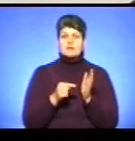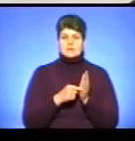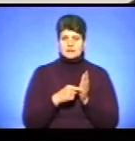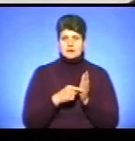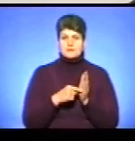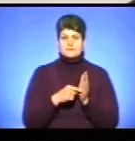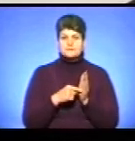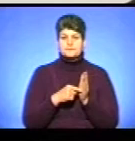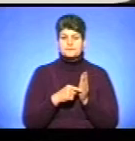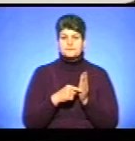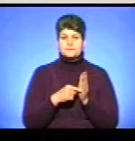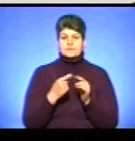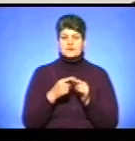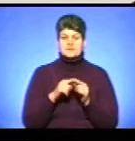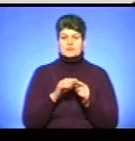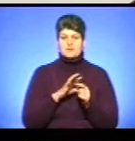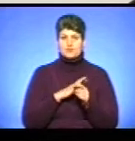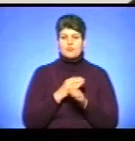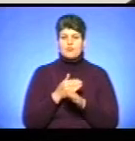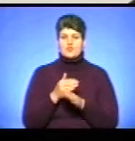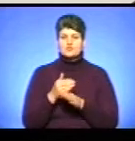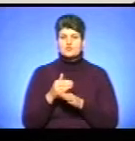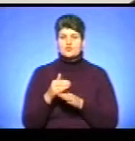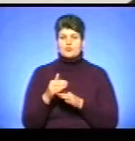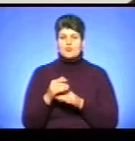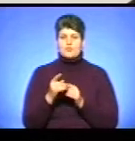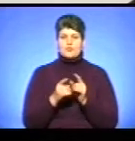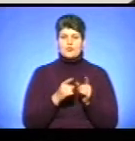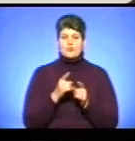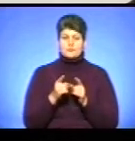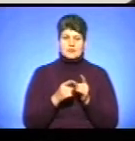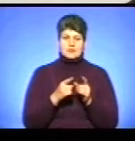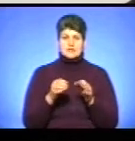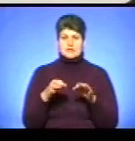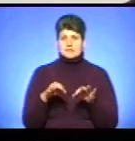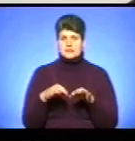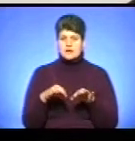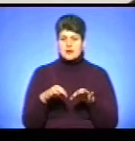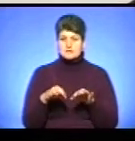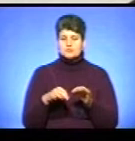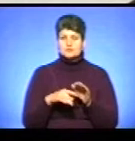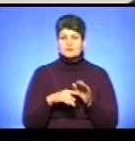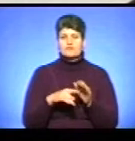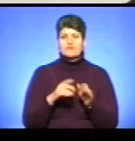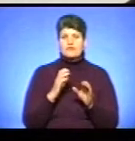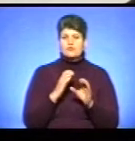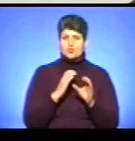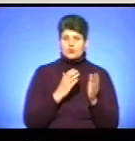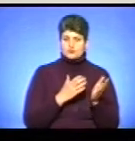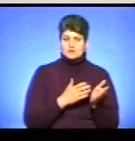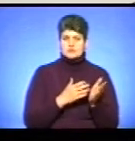це був поступово поміняний громадський пасажерський транспорт, починаючи від автобусів